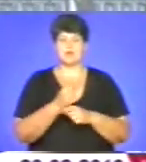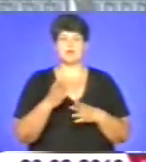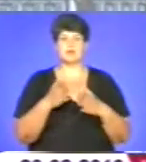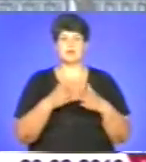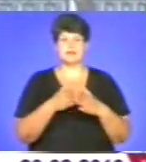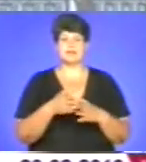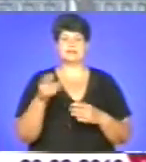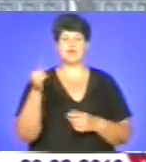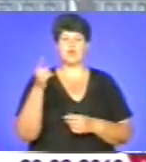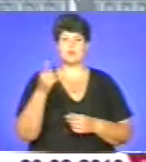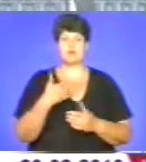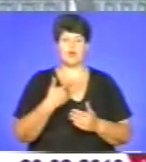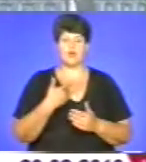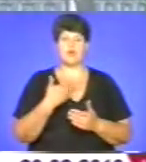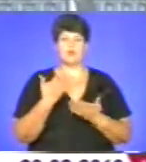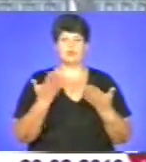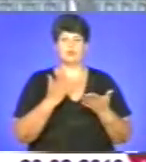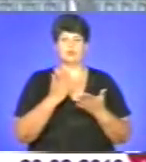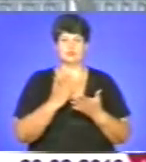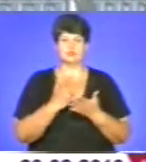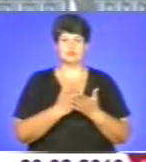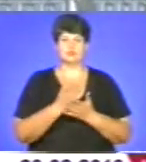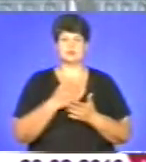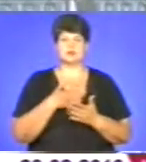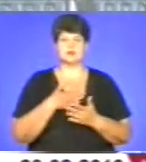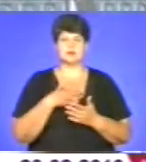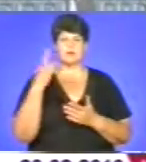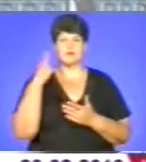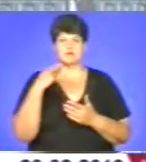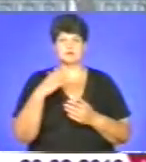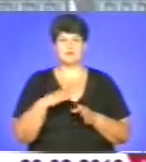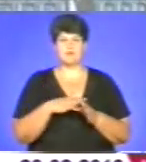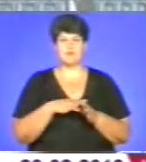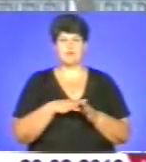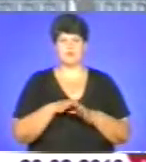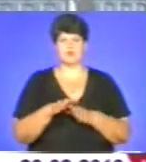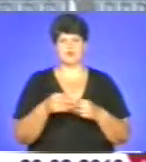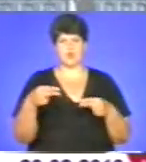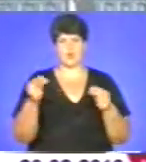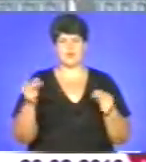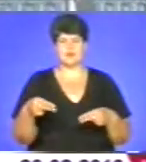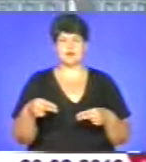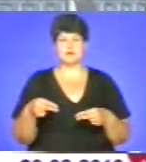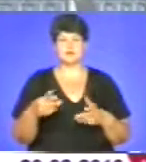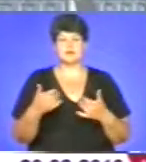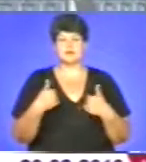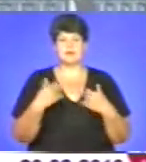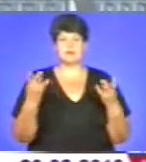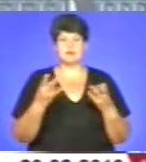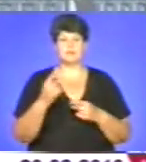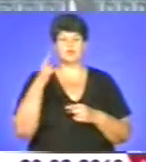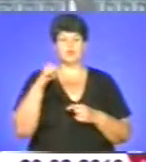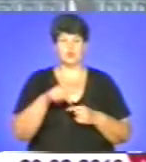служать наші моряки, там вже повністю контрактники. Так що нам вже потрібно тут